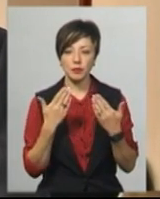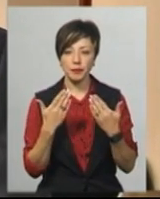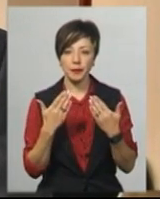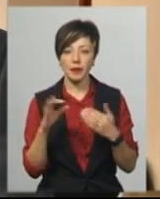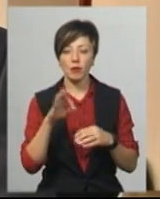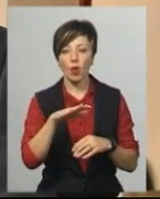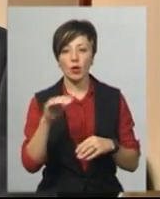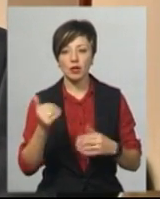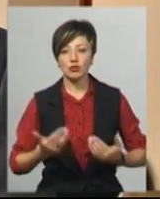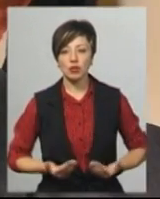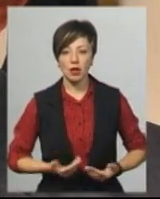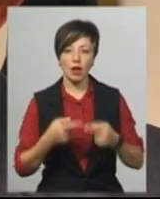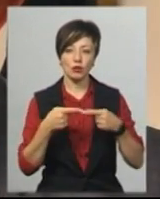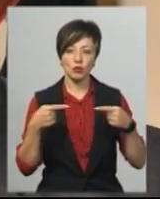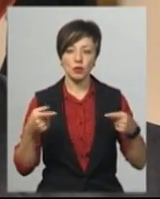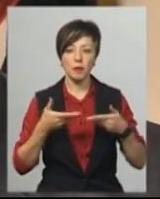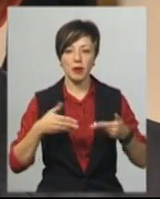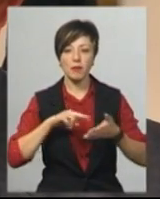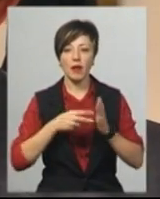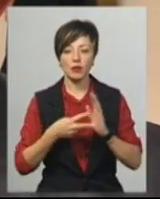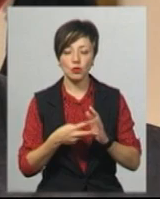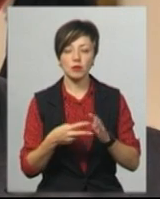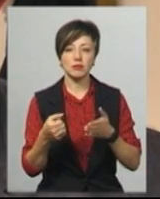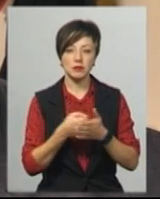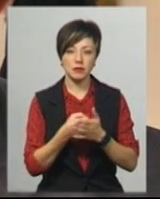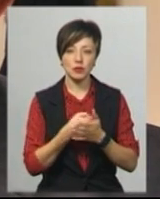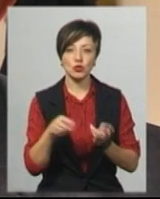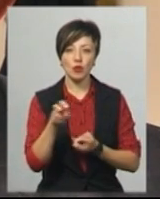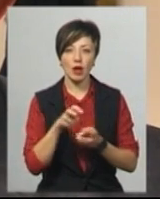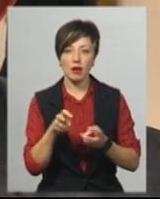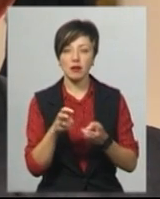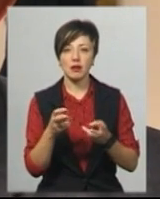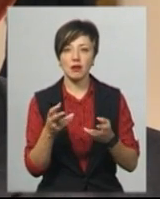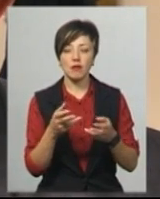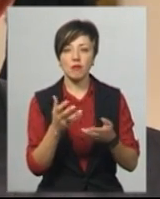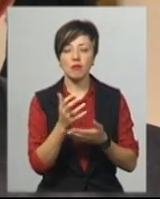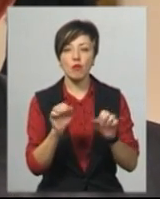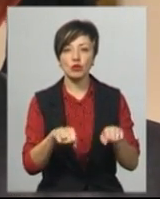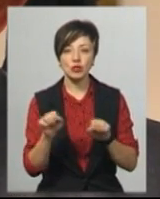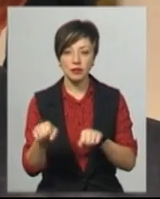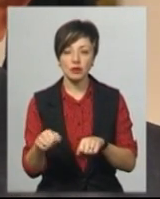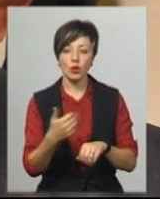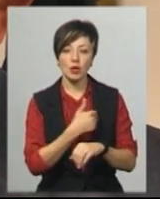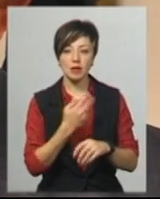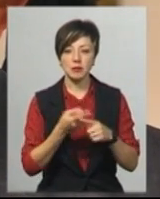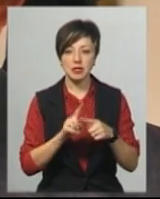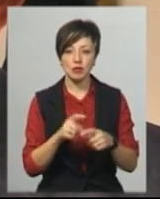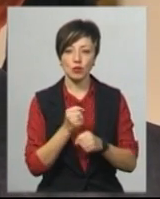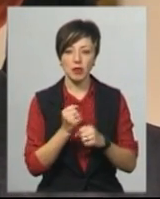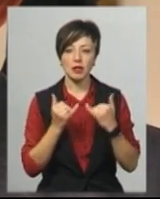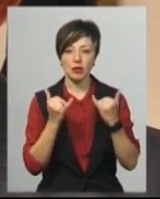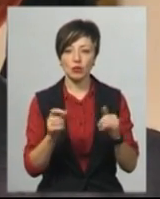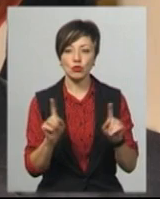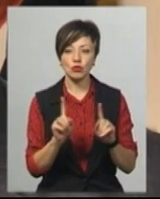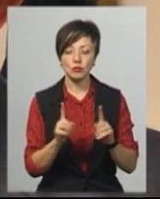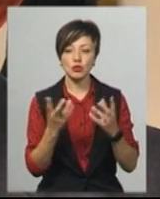щодо оренди житла тощо. Ми плануємо, до цього йдемо, ми вишукаємо ці ресурси, і ми хотіли б це зробити для того,